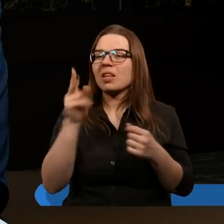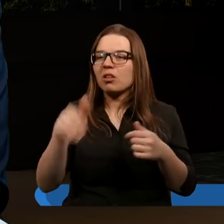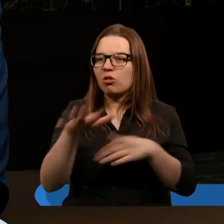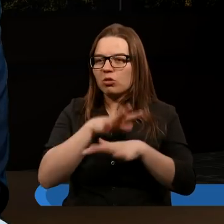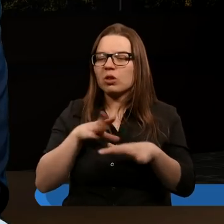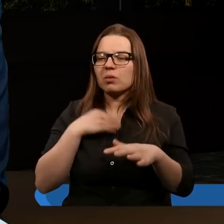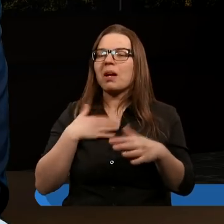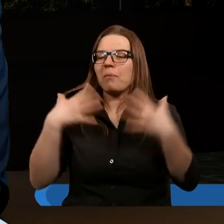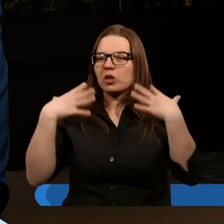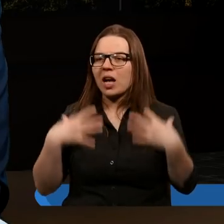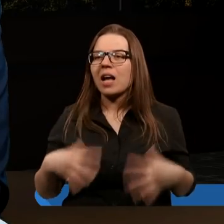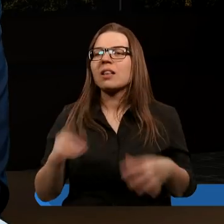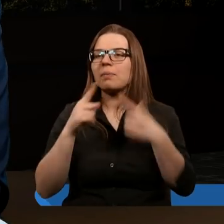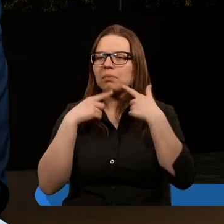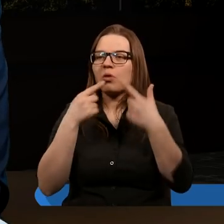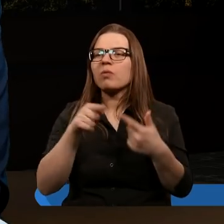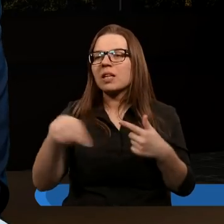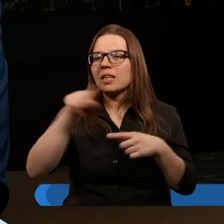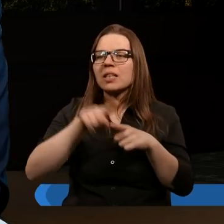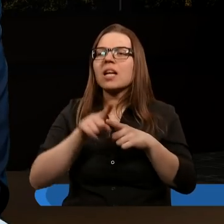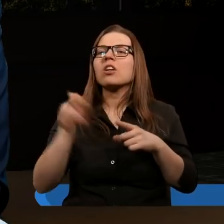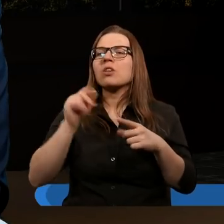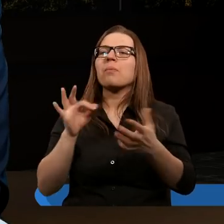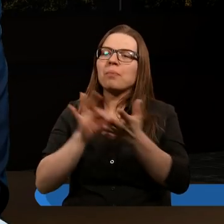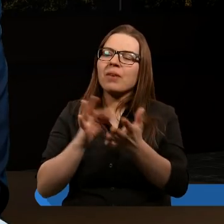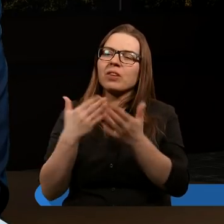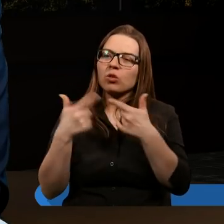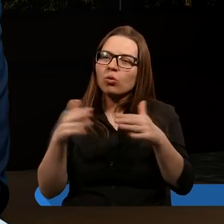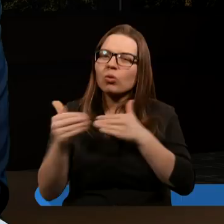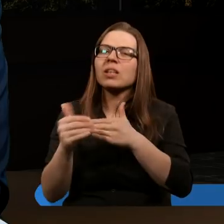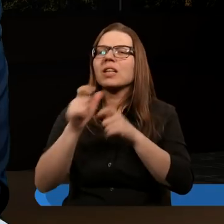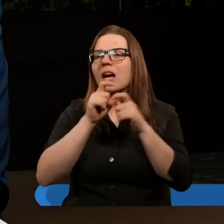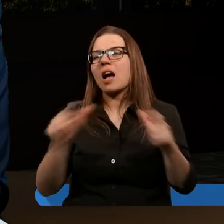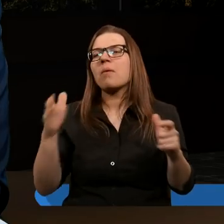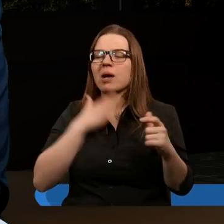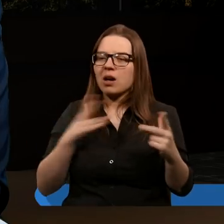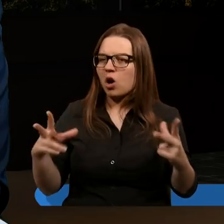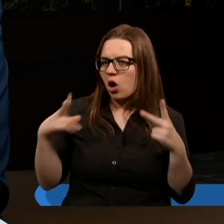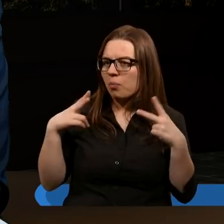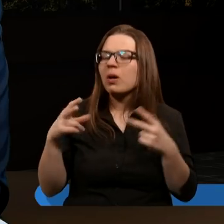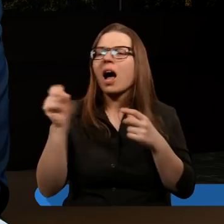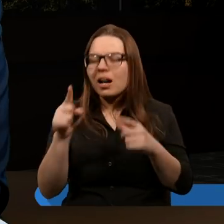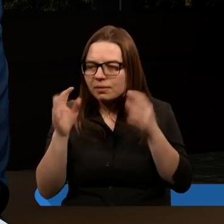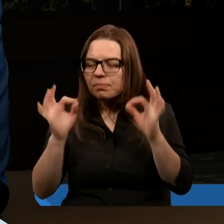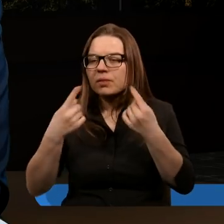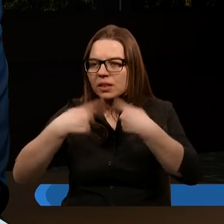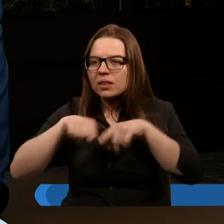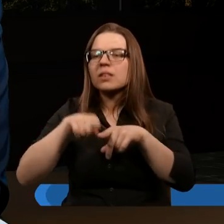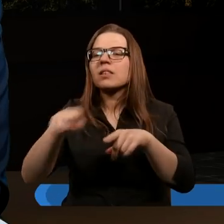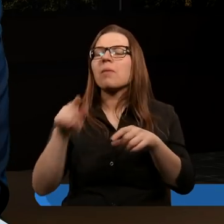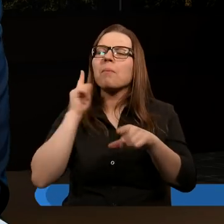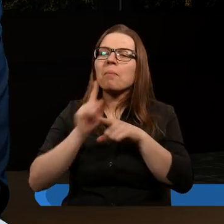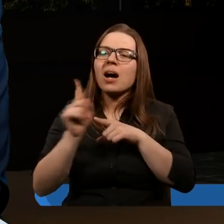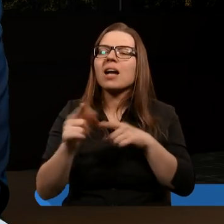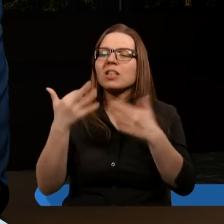dusz dano białą szatę. Powiedziano im też, że jeszcze przez pewien krótki czas mają odpoczywać, aż się dopełni liczba ich